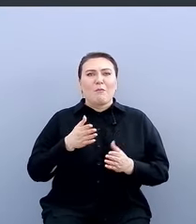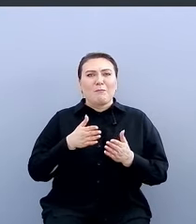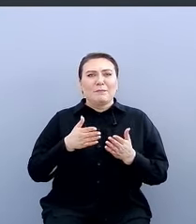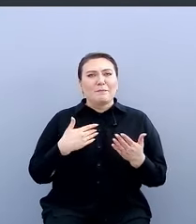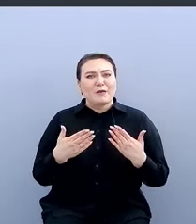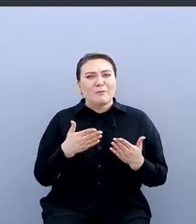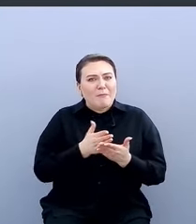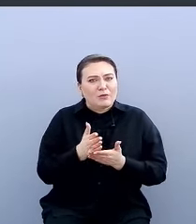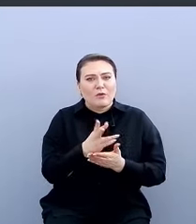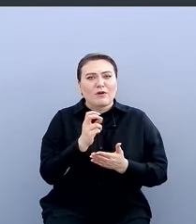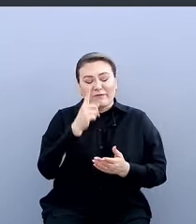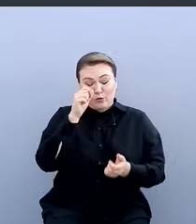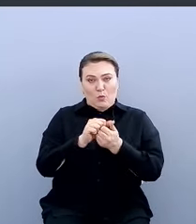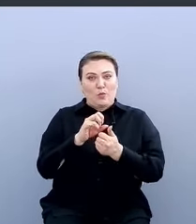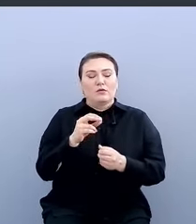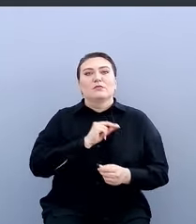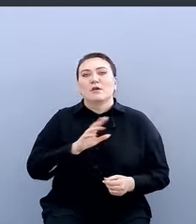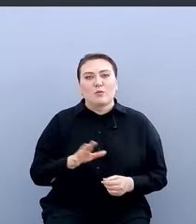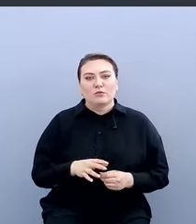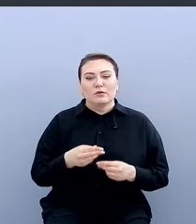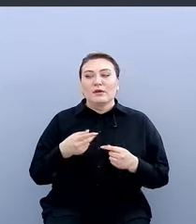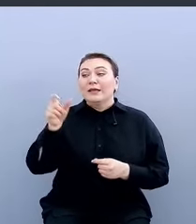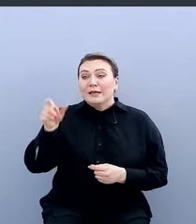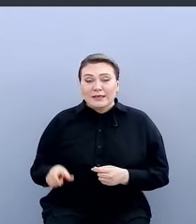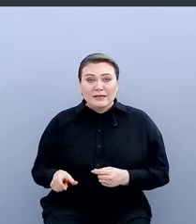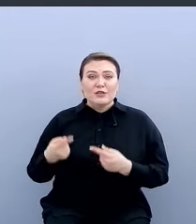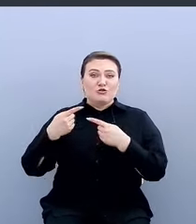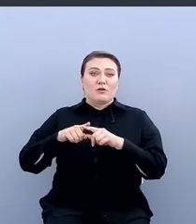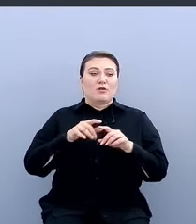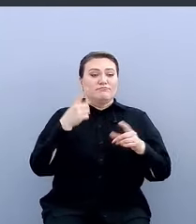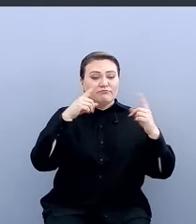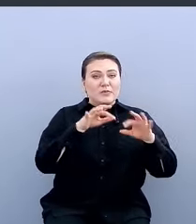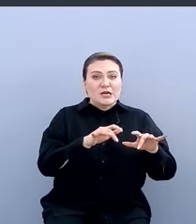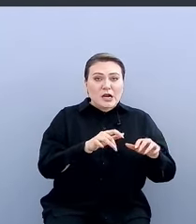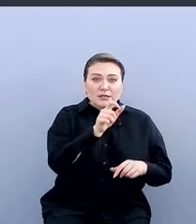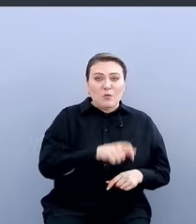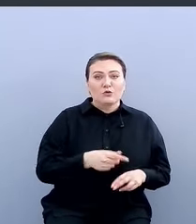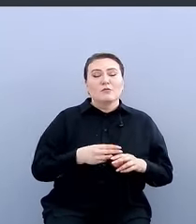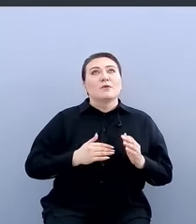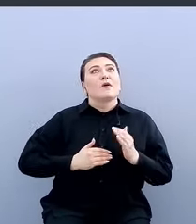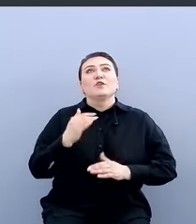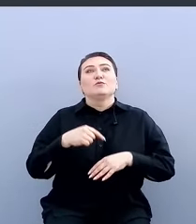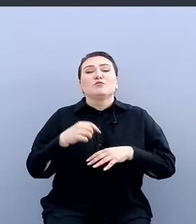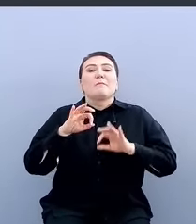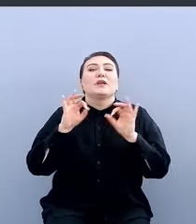так как инженеры, программисты, разработчики, это такие ребята с повышенным чувством прекрасного, с